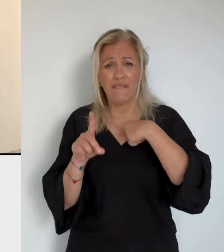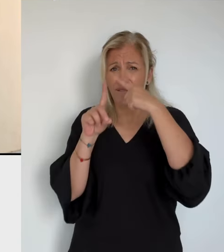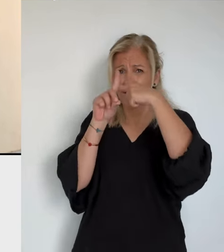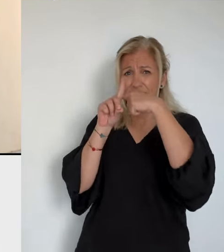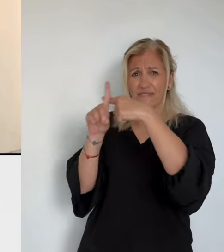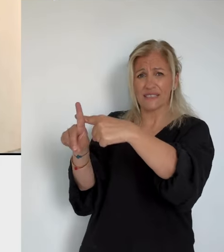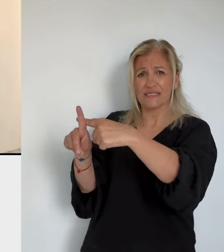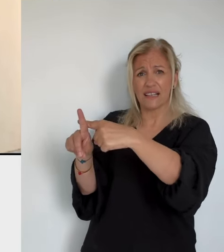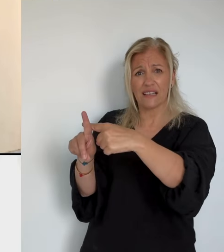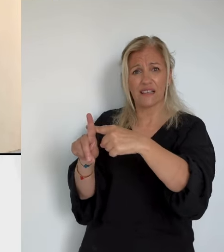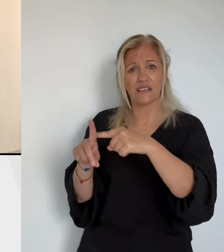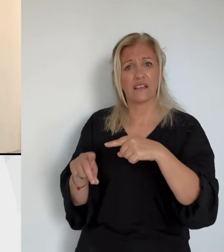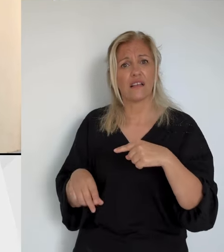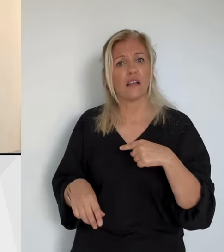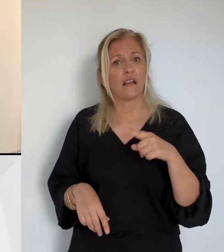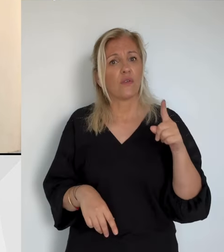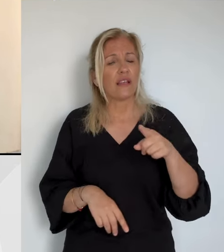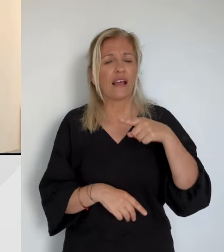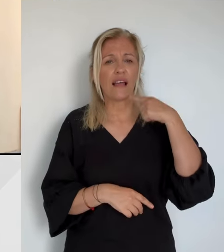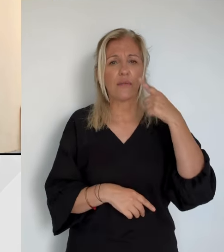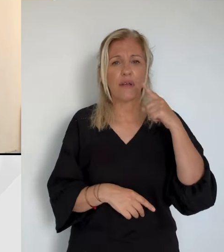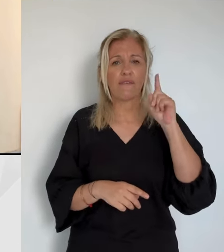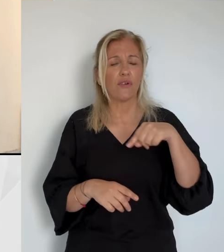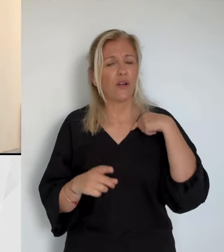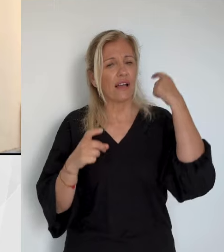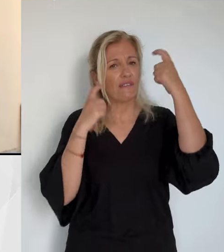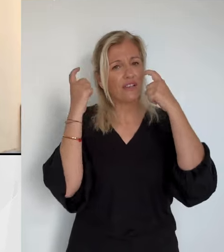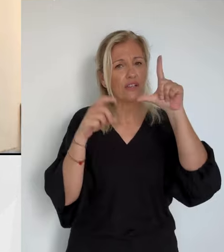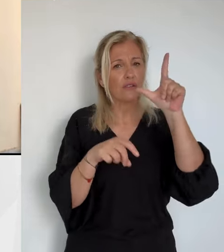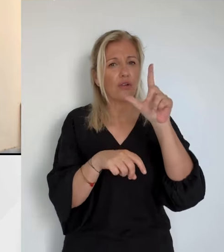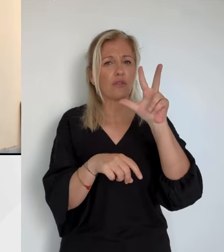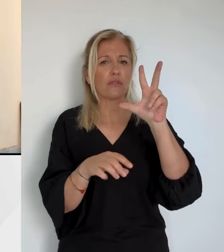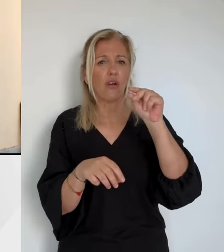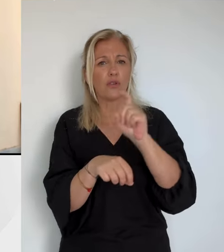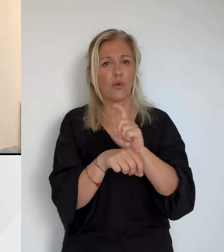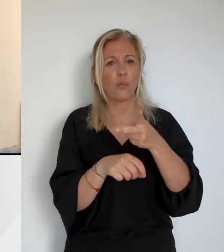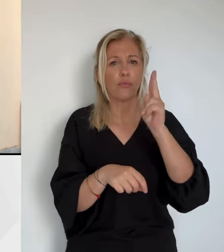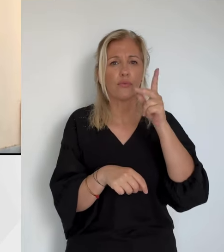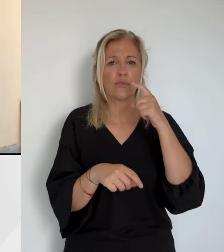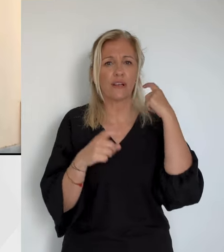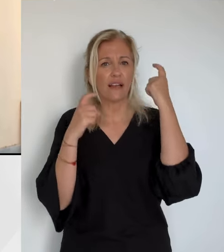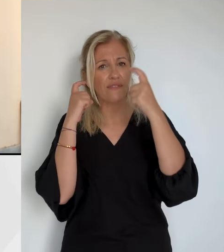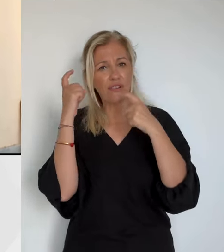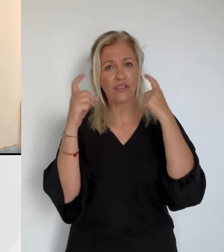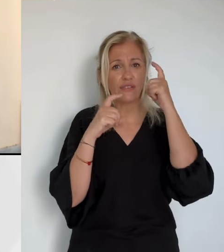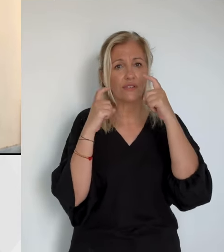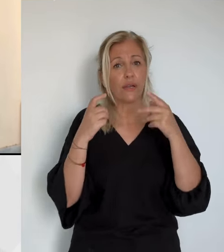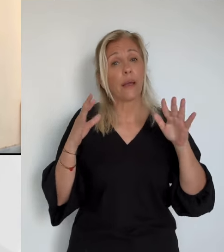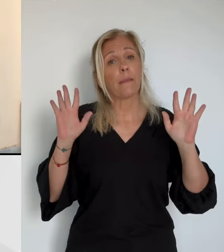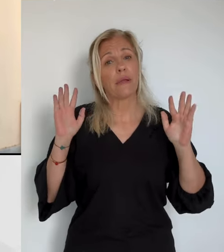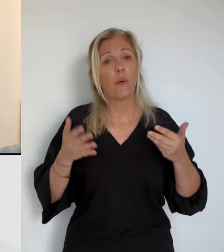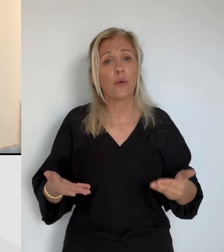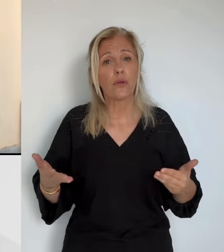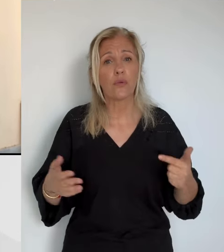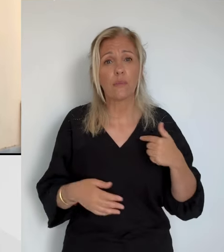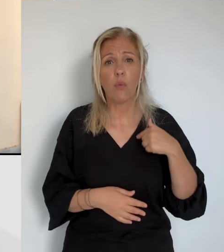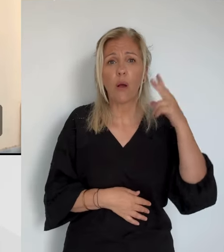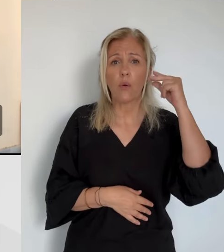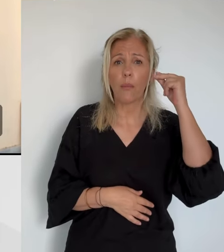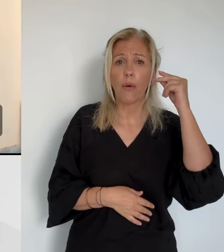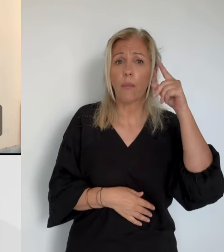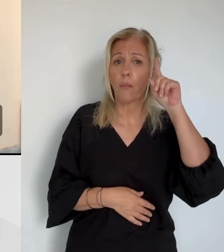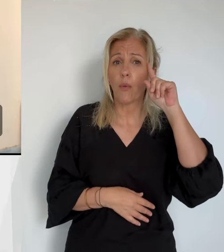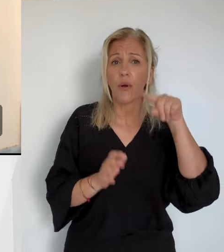J'aurais aimé réfléchir deux secondes de plus, trente secondes de plus, répète l'accusé. Mais aujourd'hui encore, je comprends pourquoi j'ai agi comme ça.